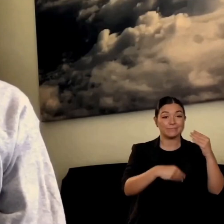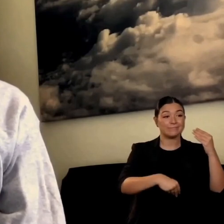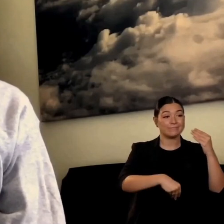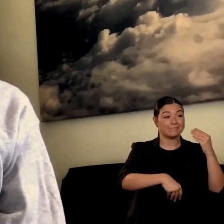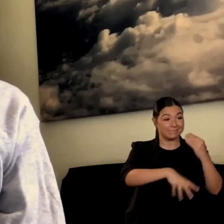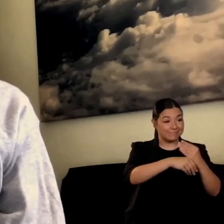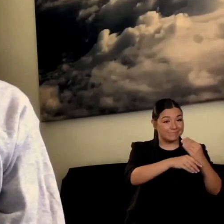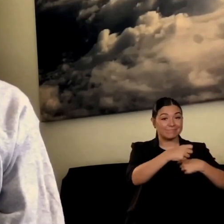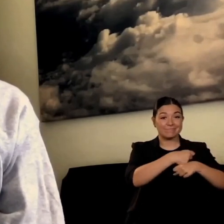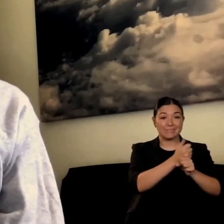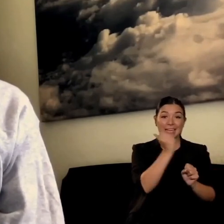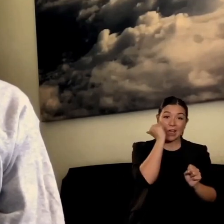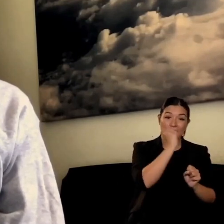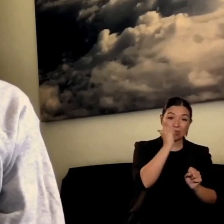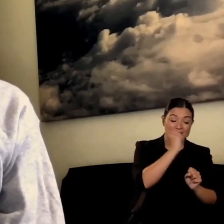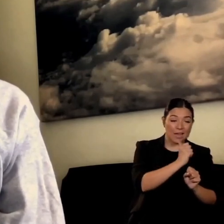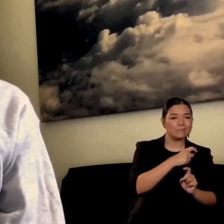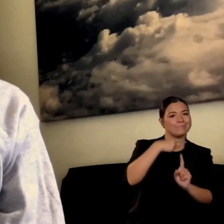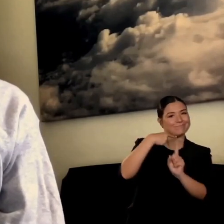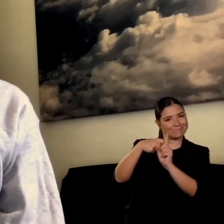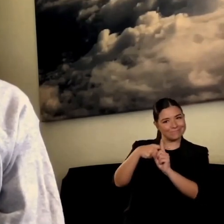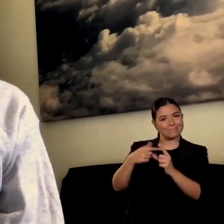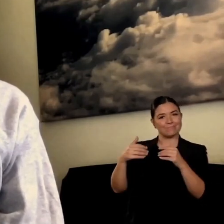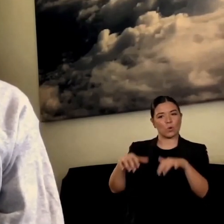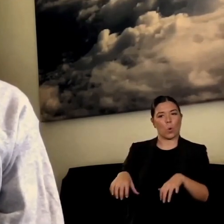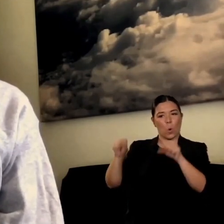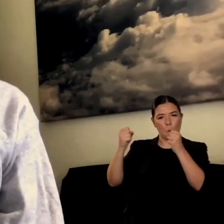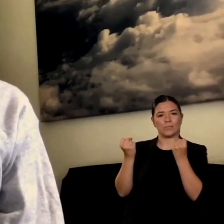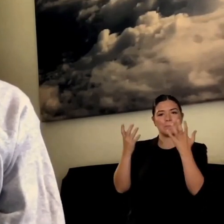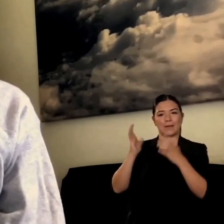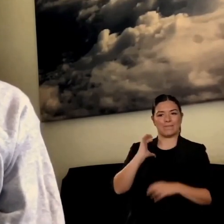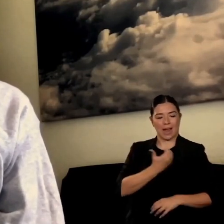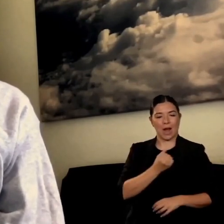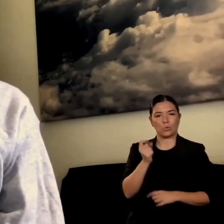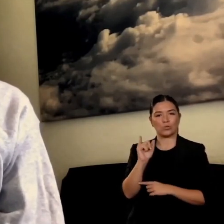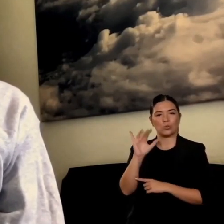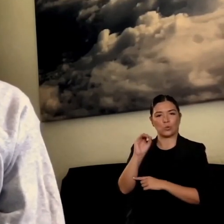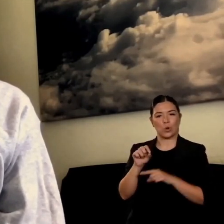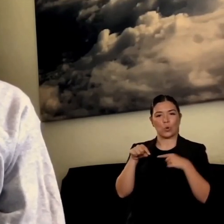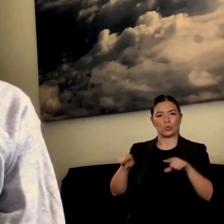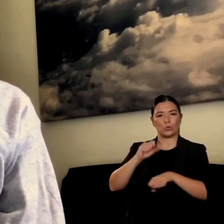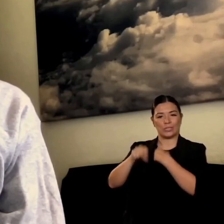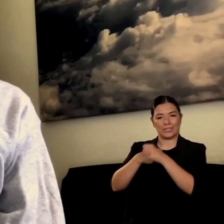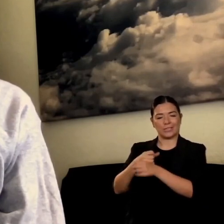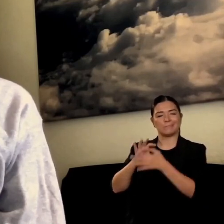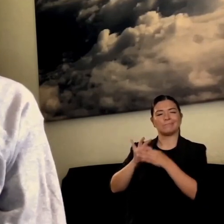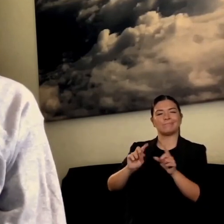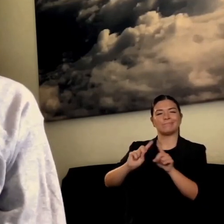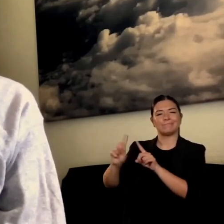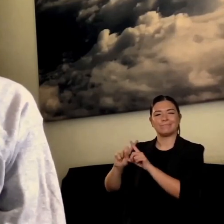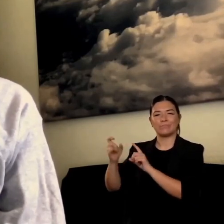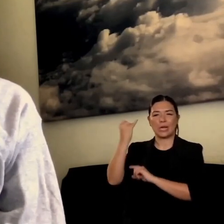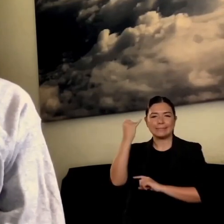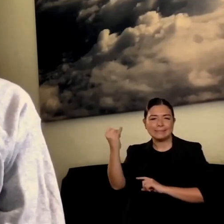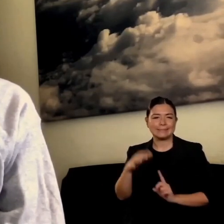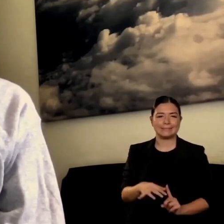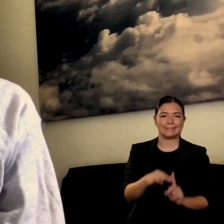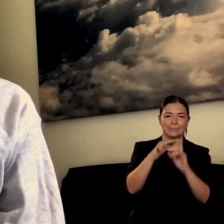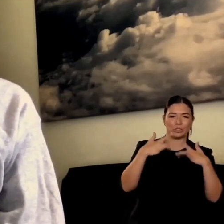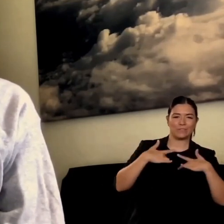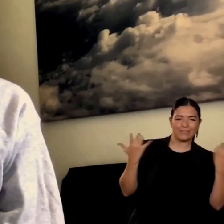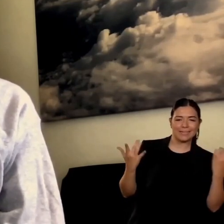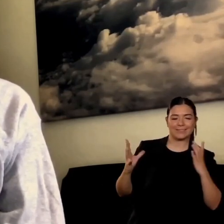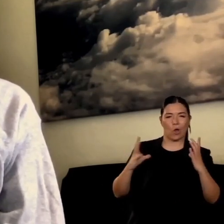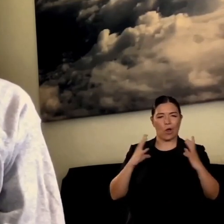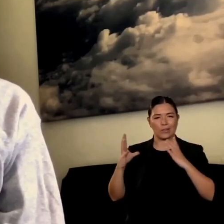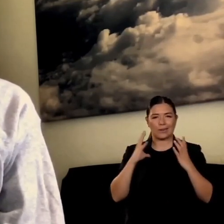diversi con giorni con festivi il giorno della razza negra per esempio sono esempi per poter